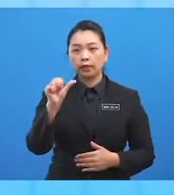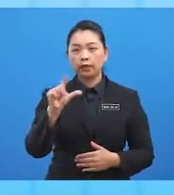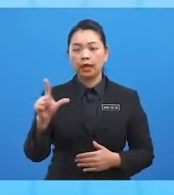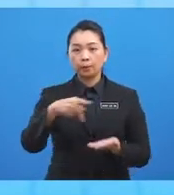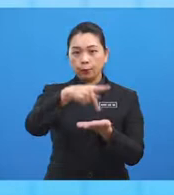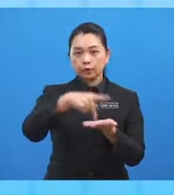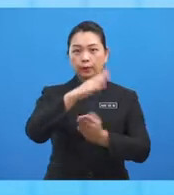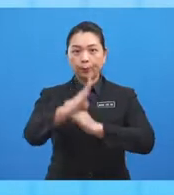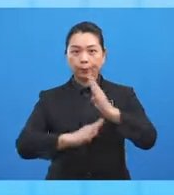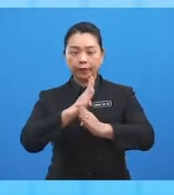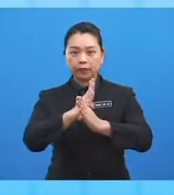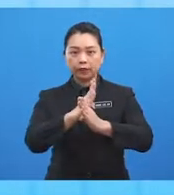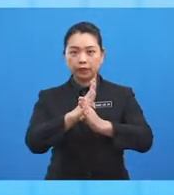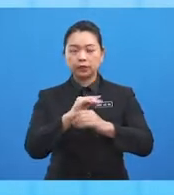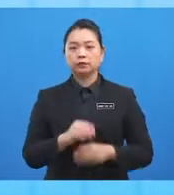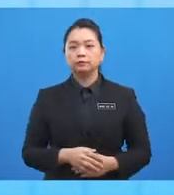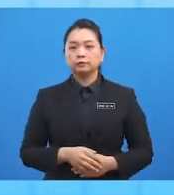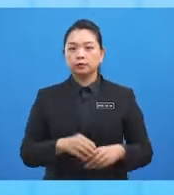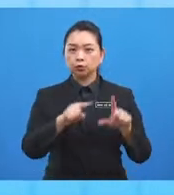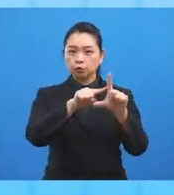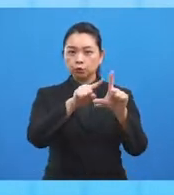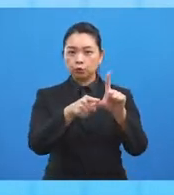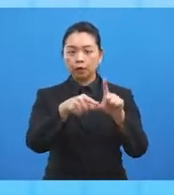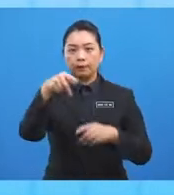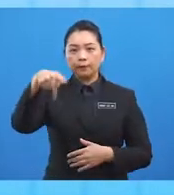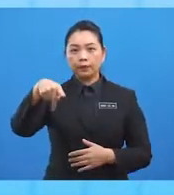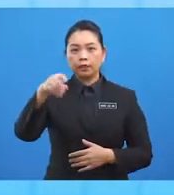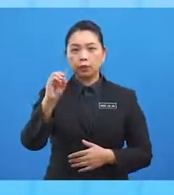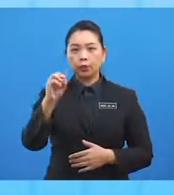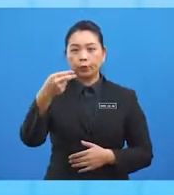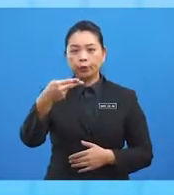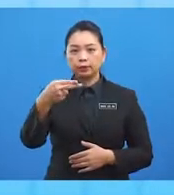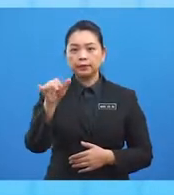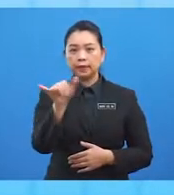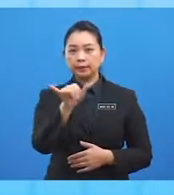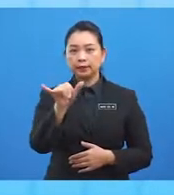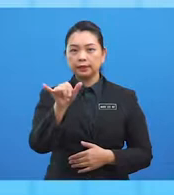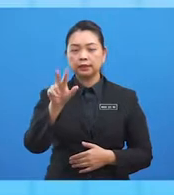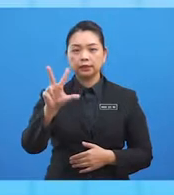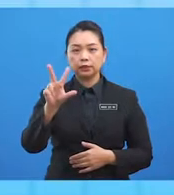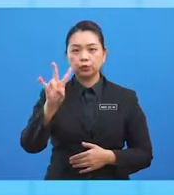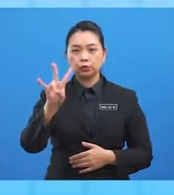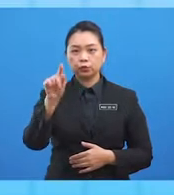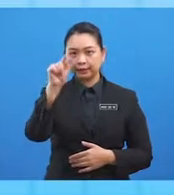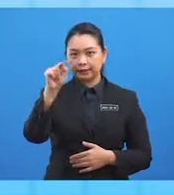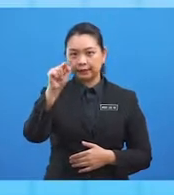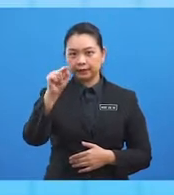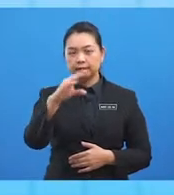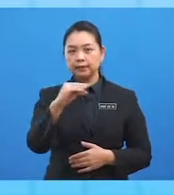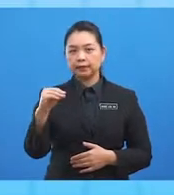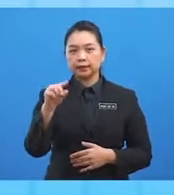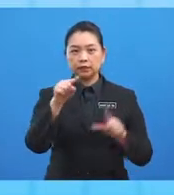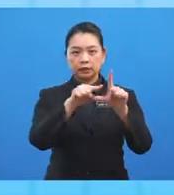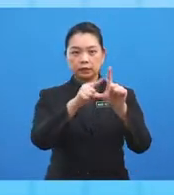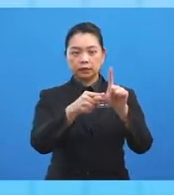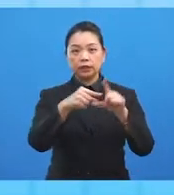pusat bumi. Diberi sudut P OH sama dengan 37 dajah dan